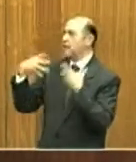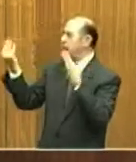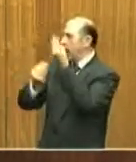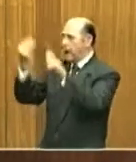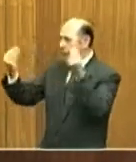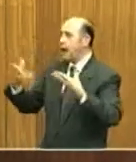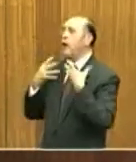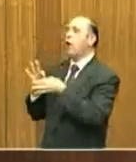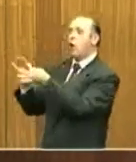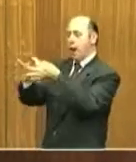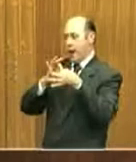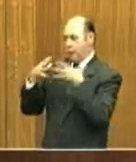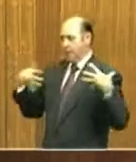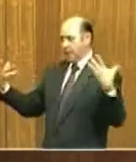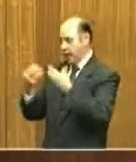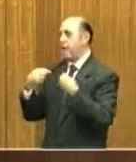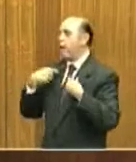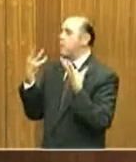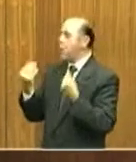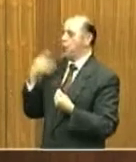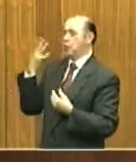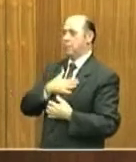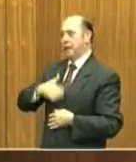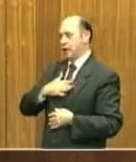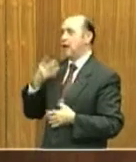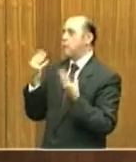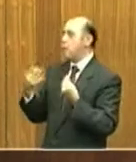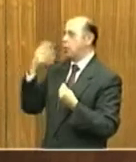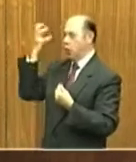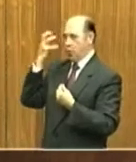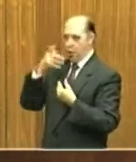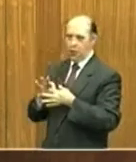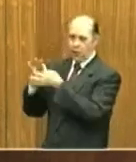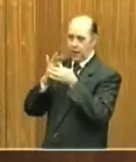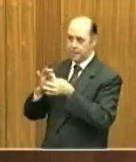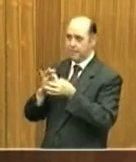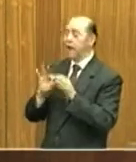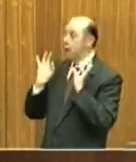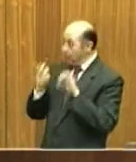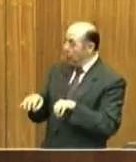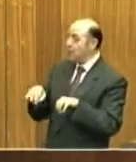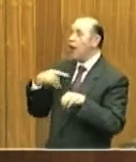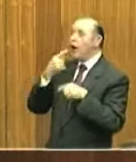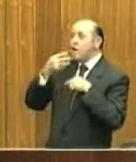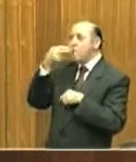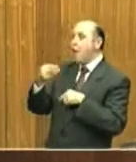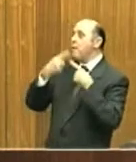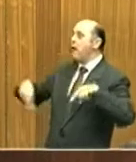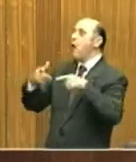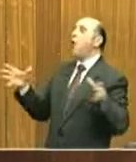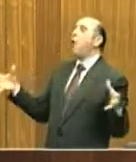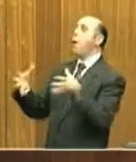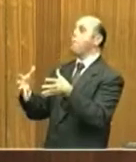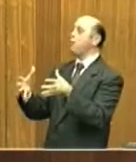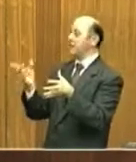e con cui noi con molto piacere e orgoglio collaboriamo. E non è un caso che ci si chiami comunità. Abbiamo scelto questo